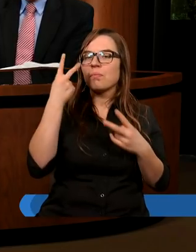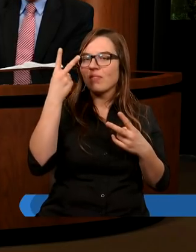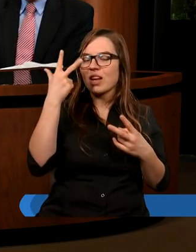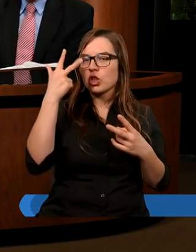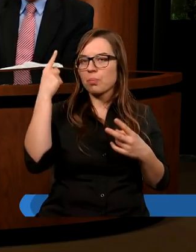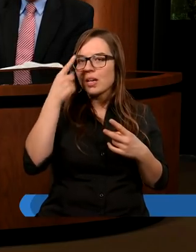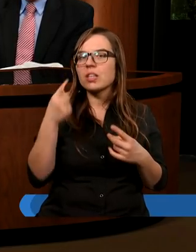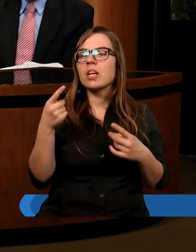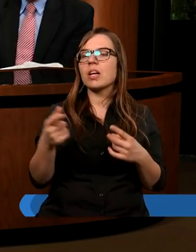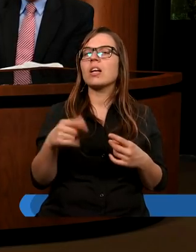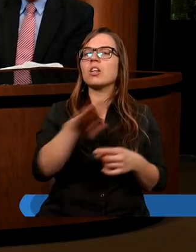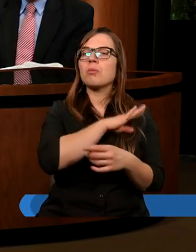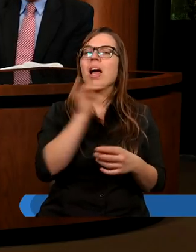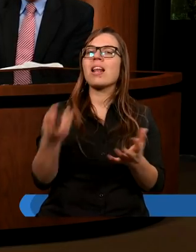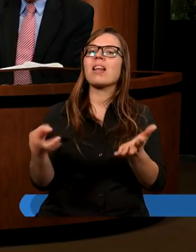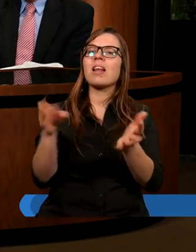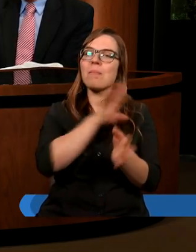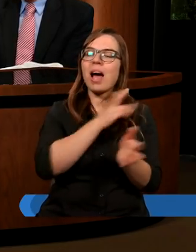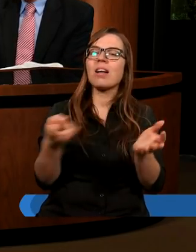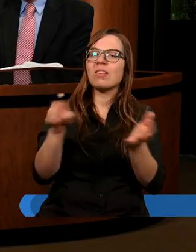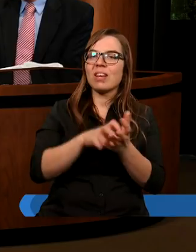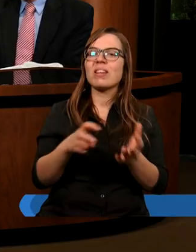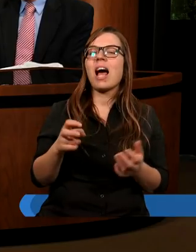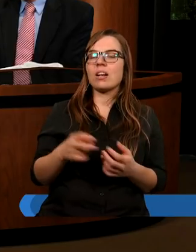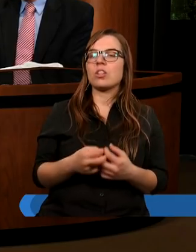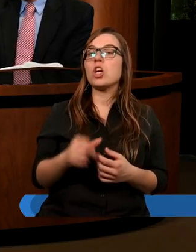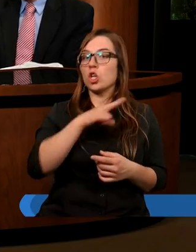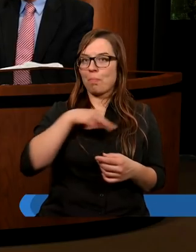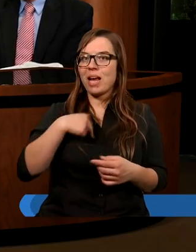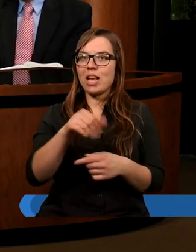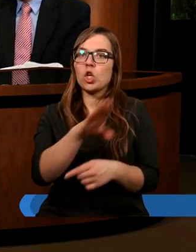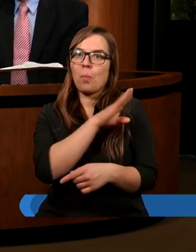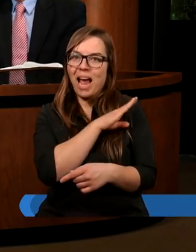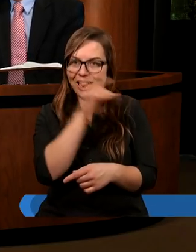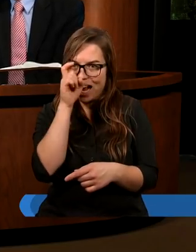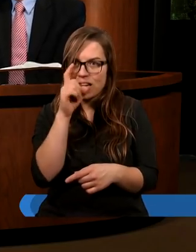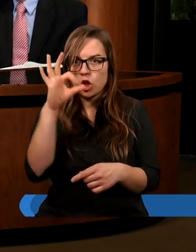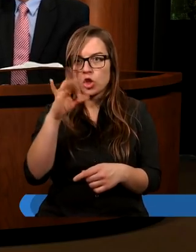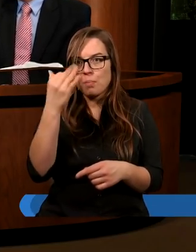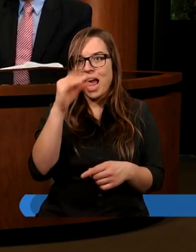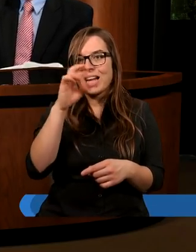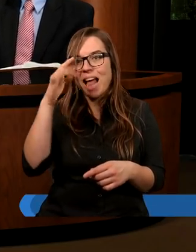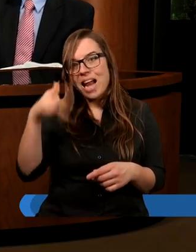na ten temat. Śmierć i zmartwychwstanie. Czy my jesteśmy śmiertelni, czy nieśmiertelni?